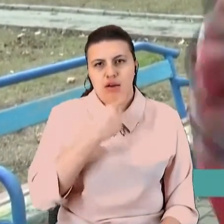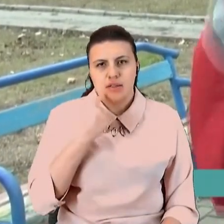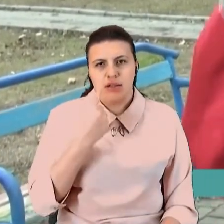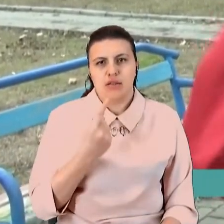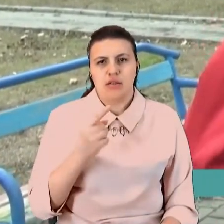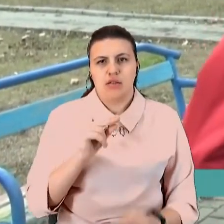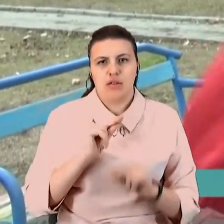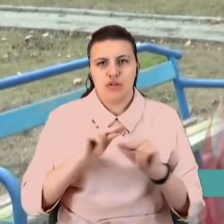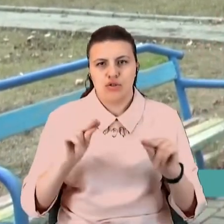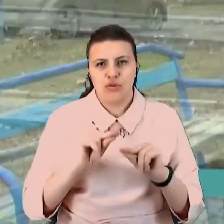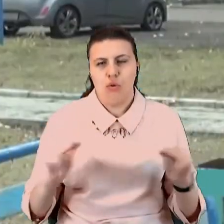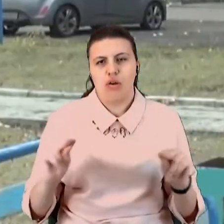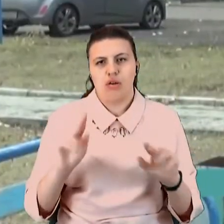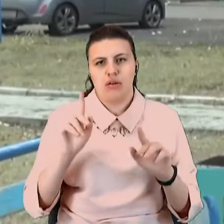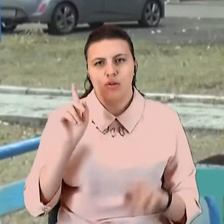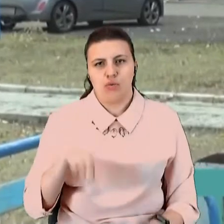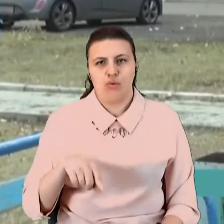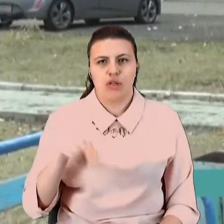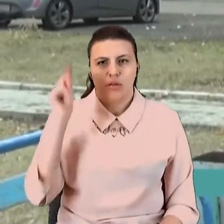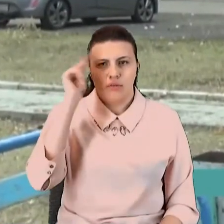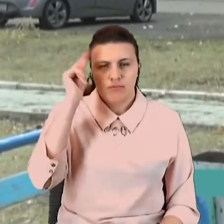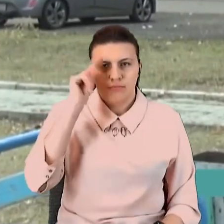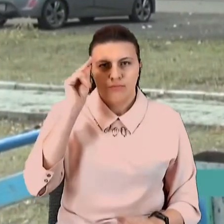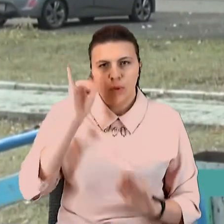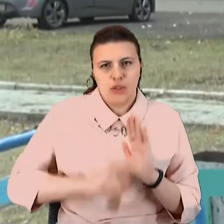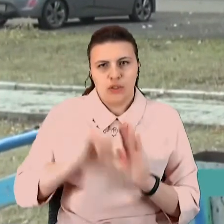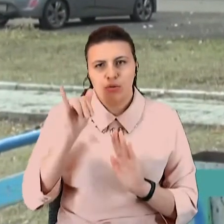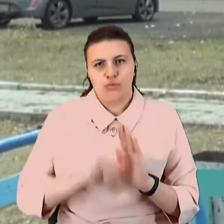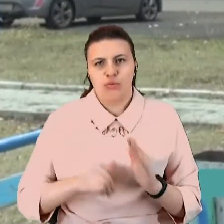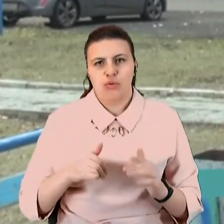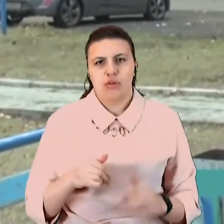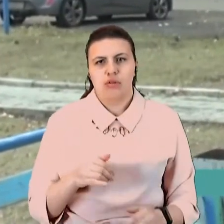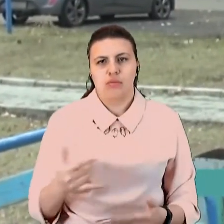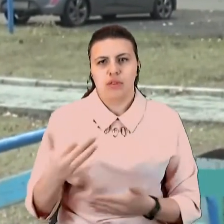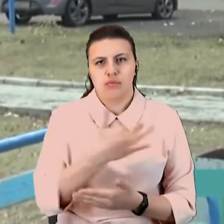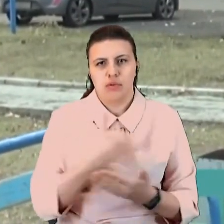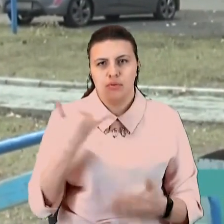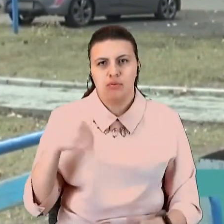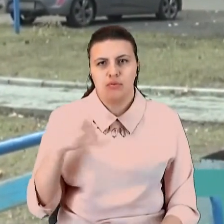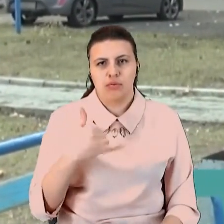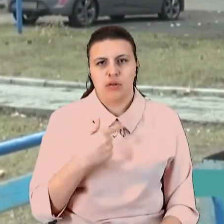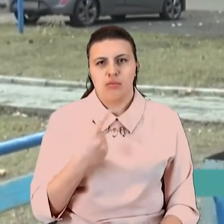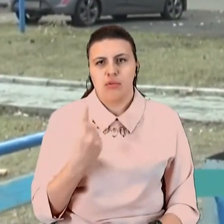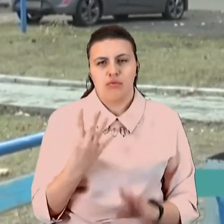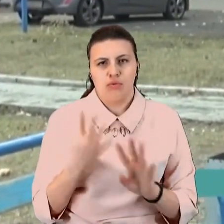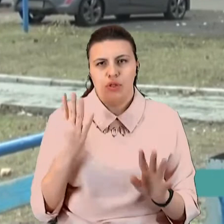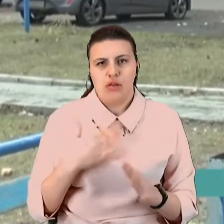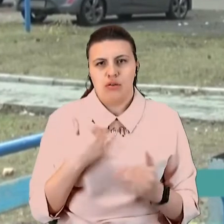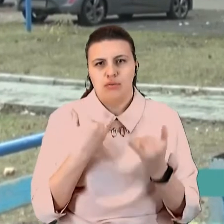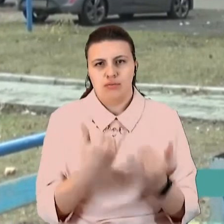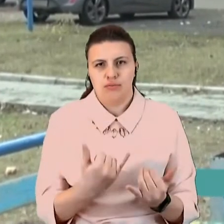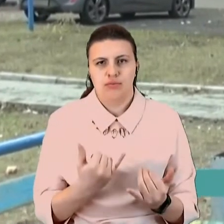і інститути, студенти. Зібрали ці торбочки добра, в першу чергу, для наших підопічних. Наші підопічні –